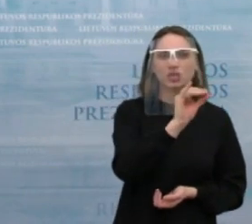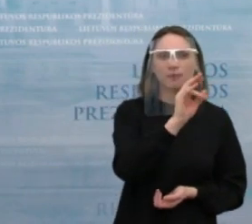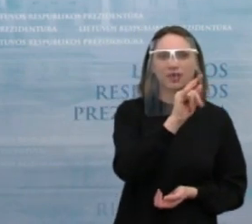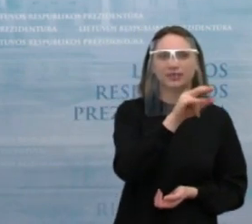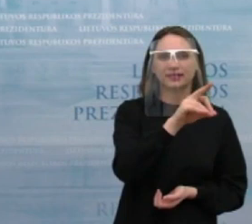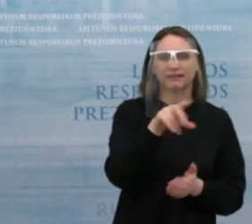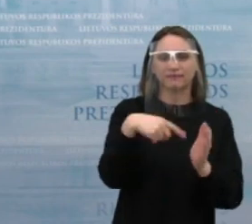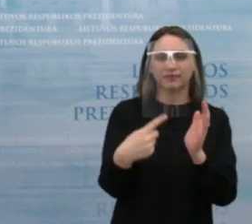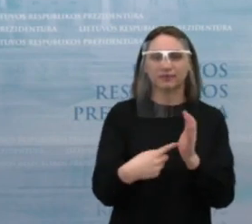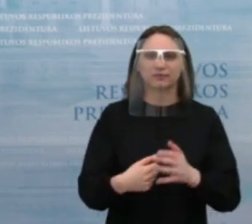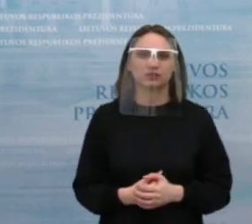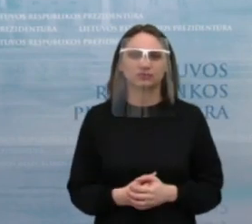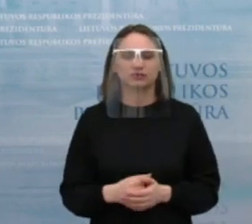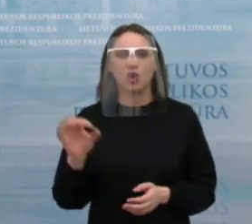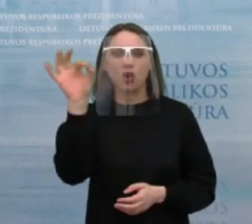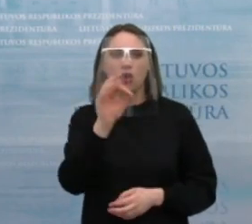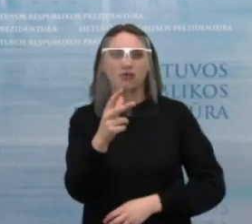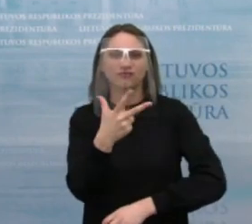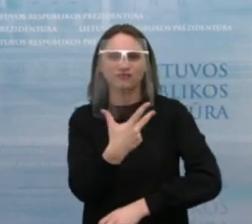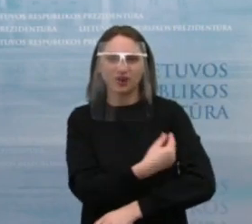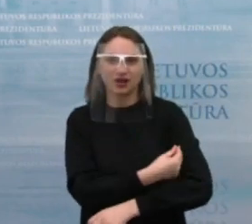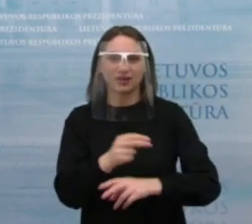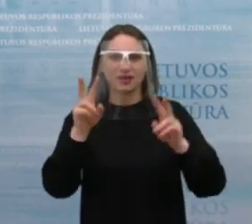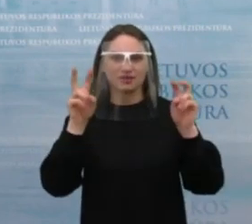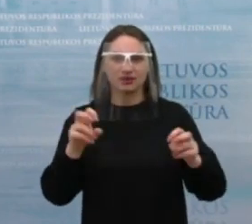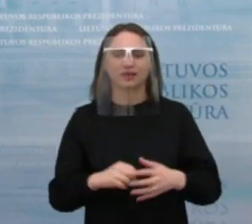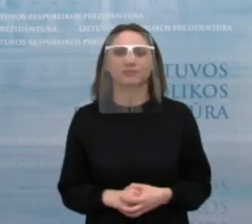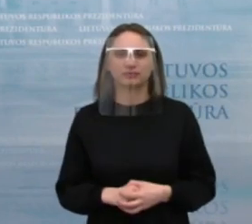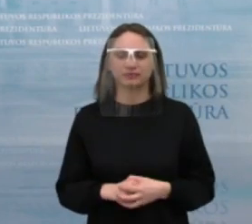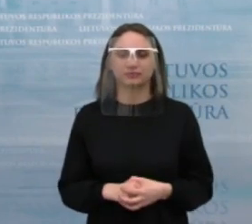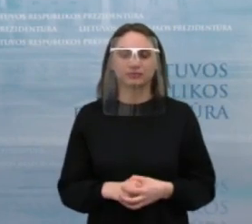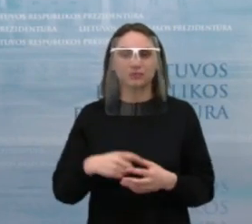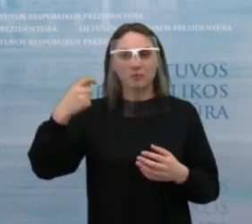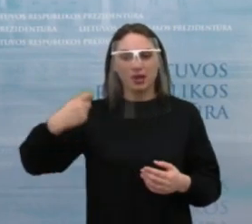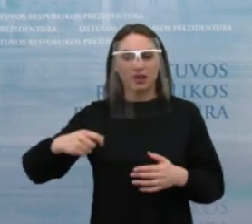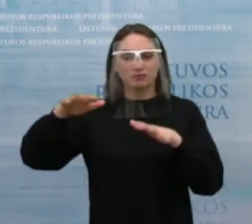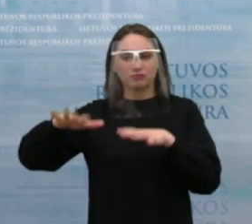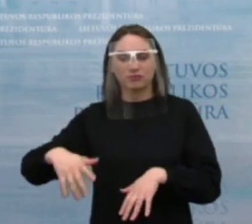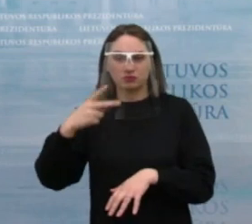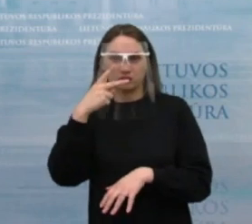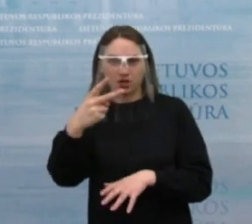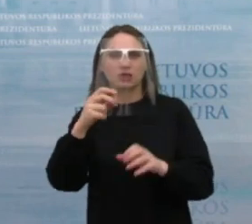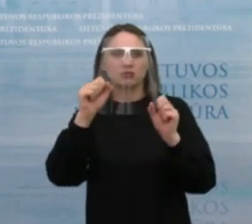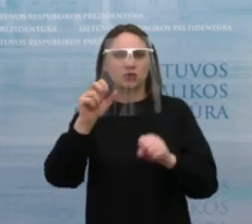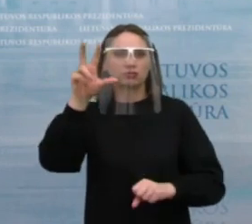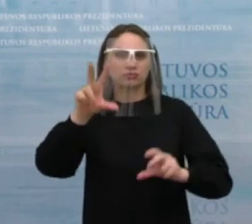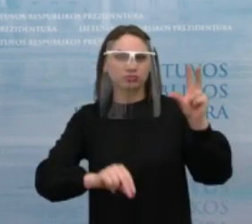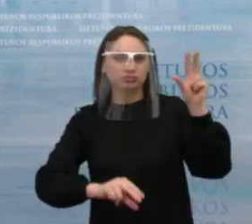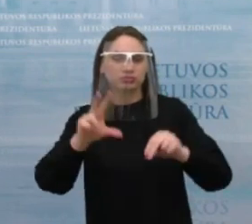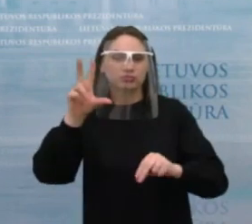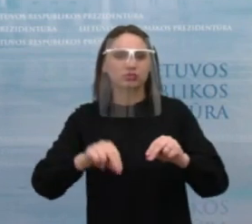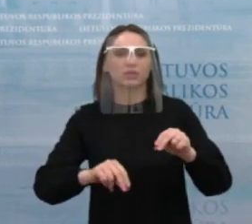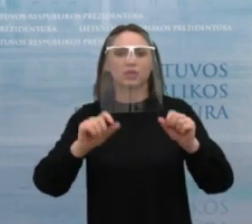Sveiki, turiu klausimą apie vakcinas. Šiandien jūs nuskambėjo jūsų mintis, kad prezidentūra mato rizikų dėl galimo vakcinų